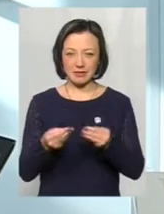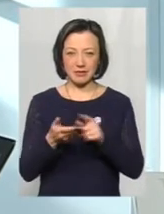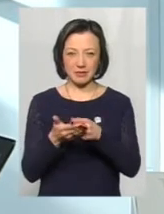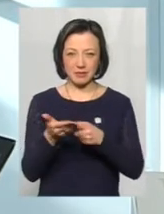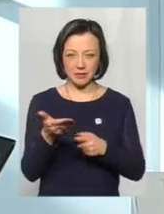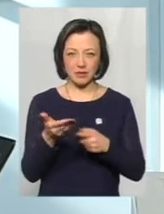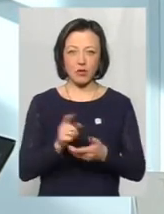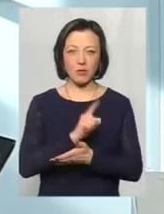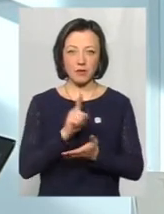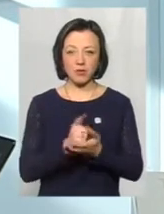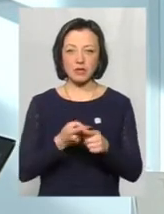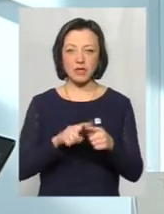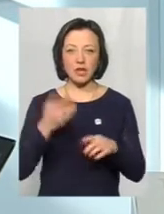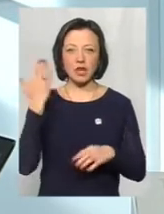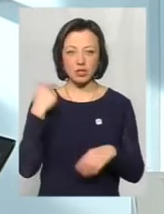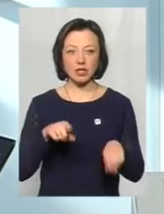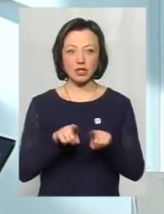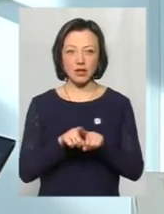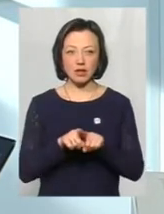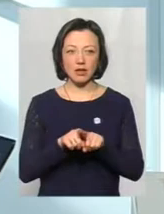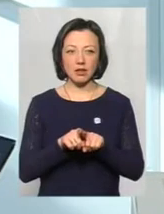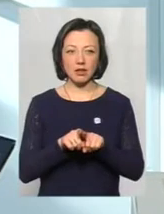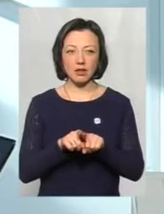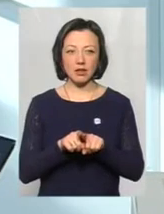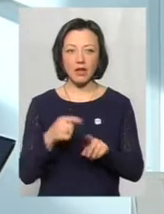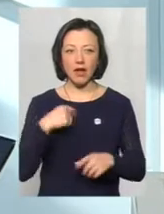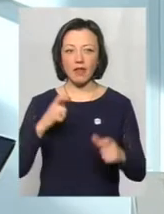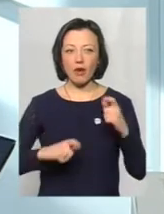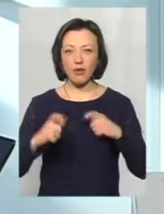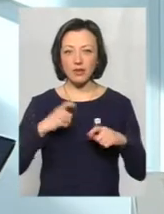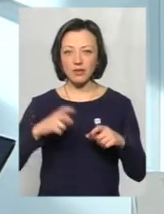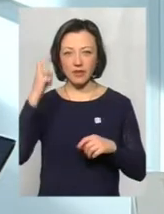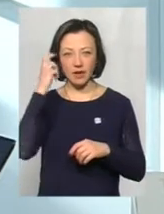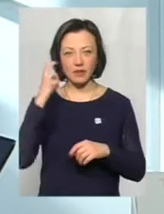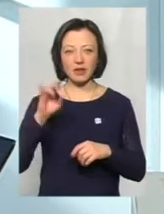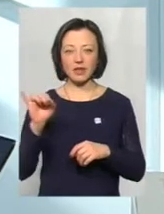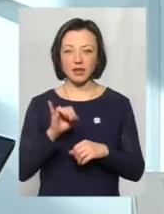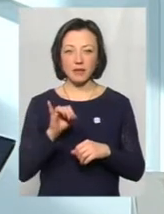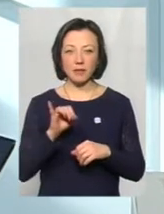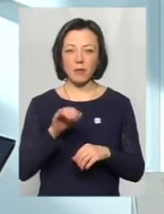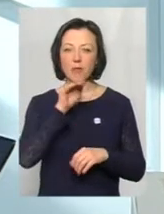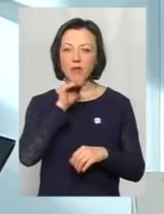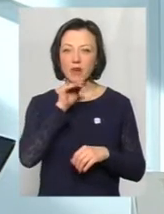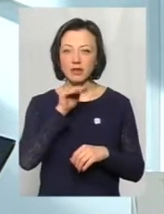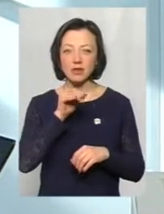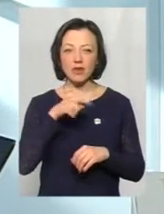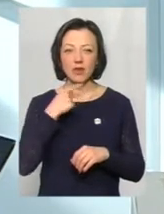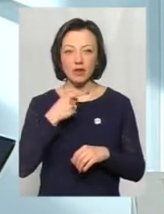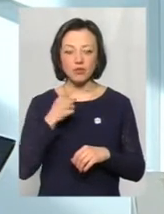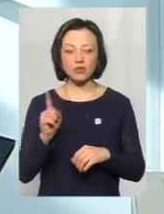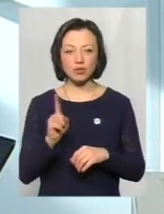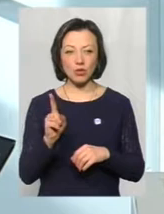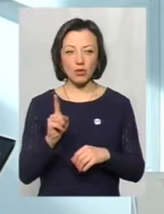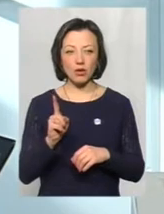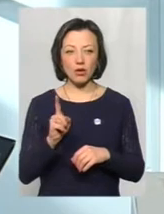обов'язково. І це раніше, я так була на курсах в Києві, професор говорив, що